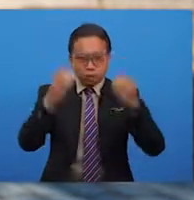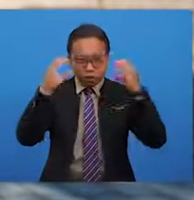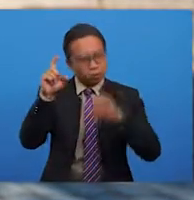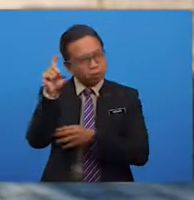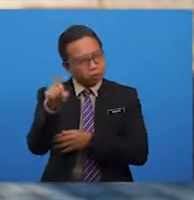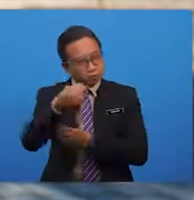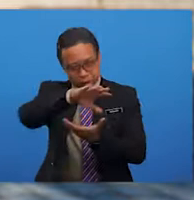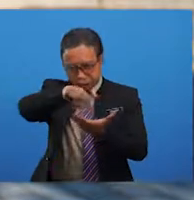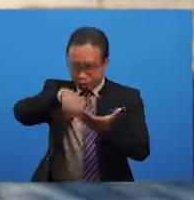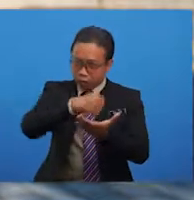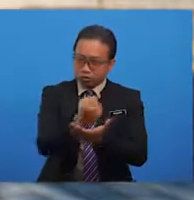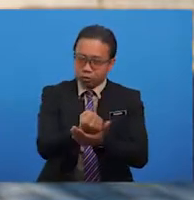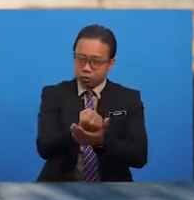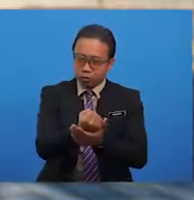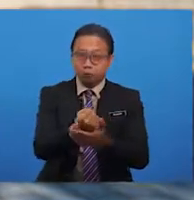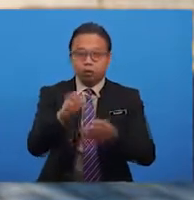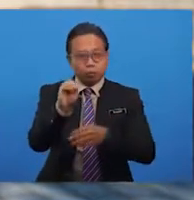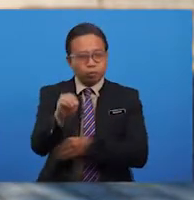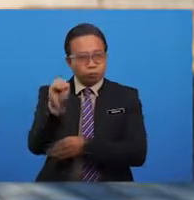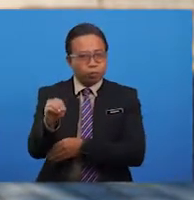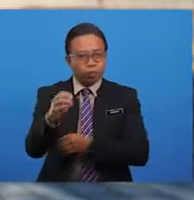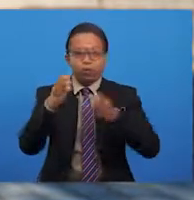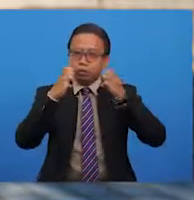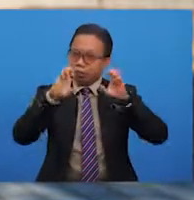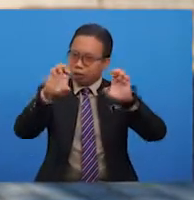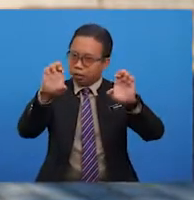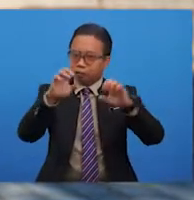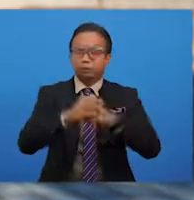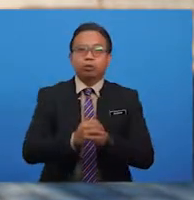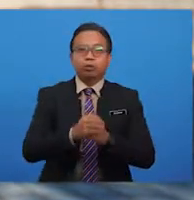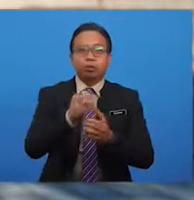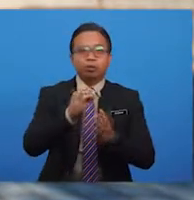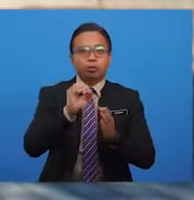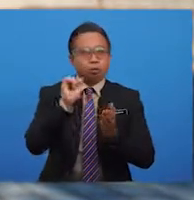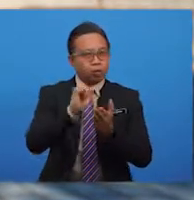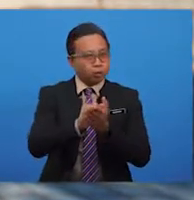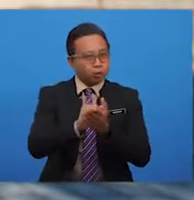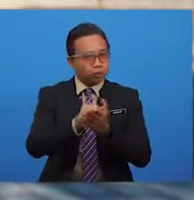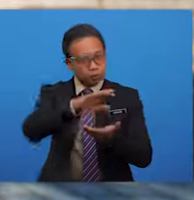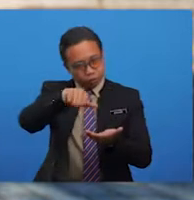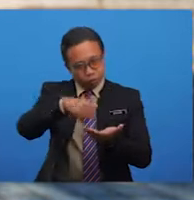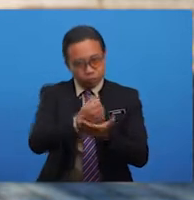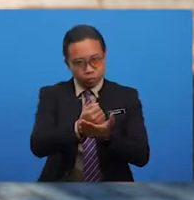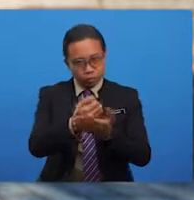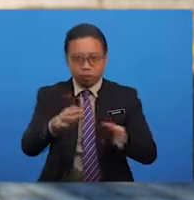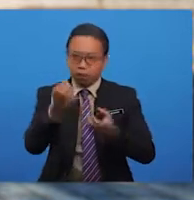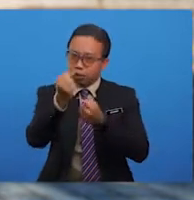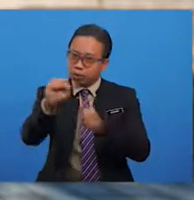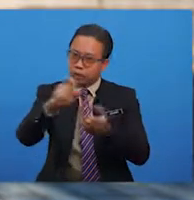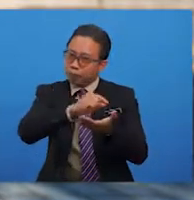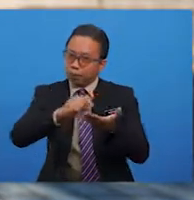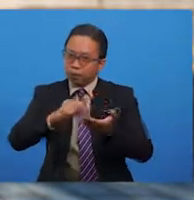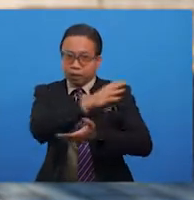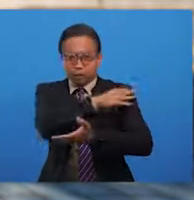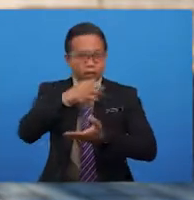pasti kamu semua merupakan murid-murid yang cemelang. Oleh itu, pastikan kamu semua telah menyediakan pen dan